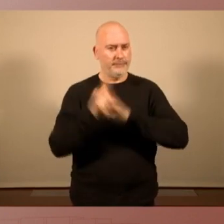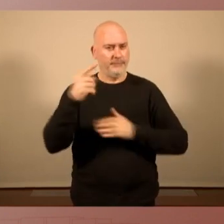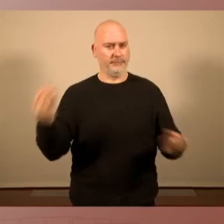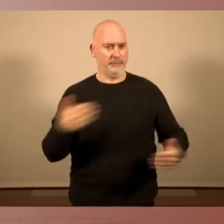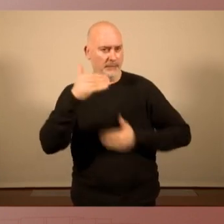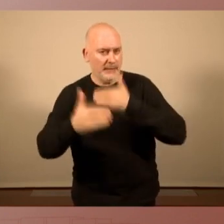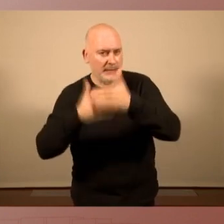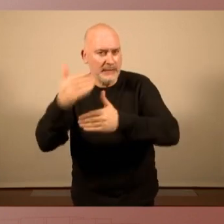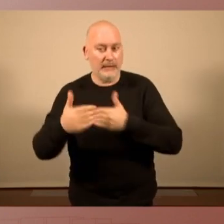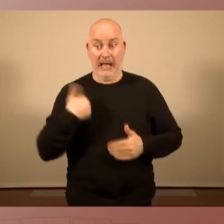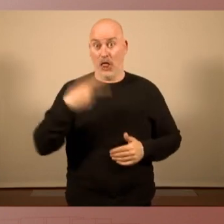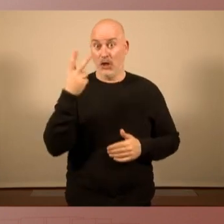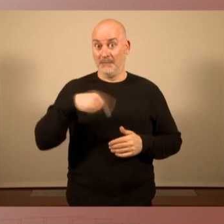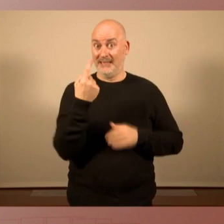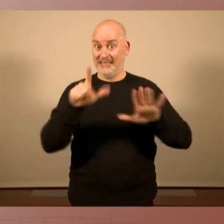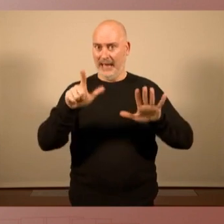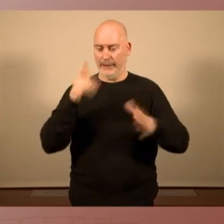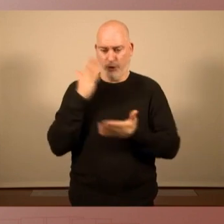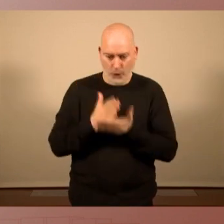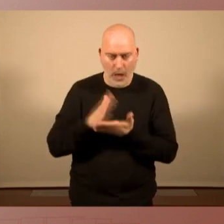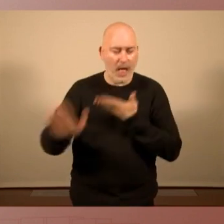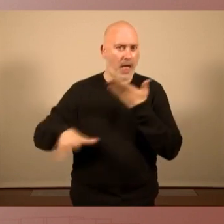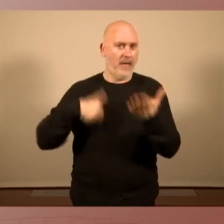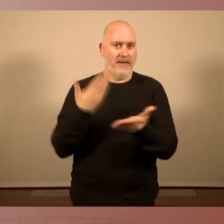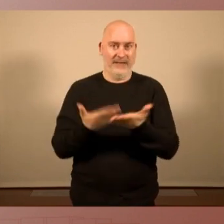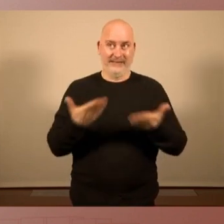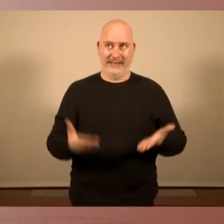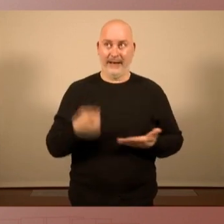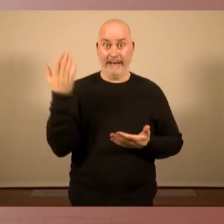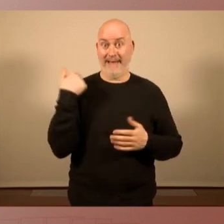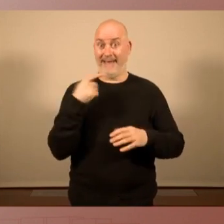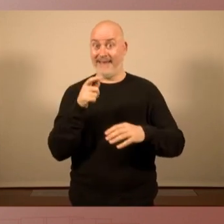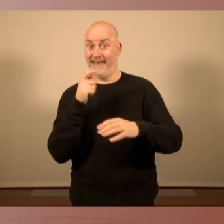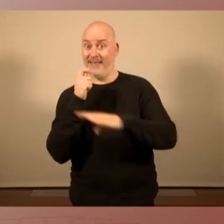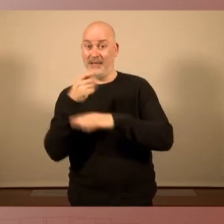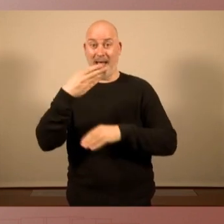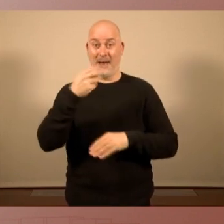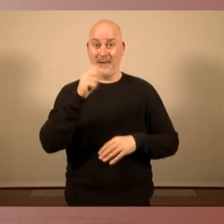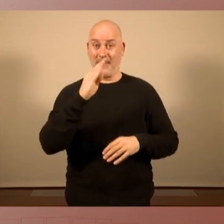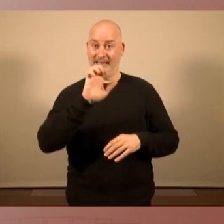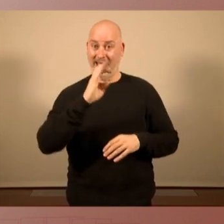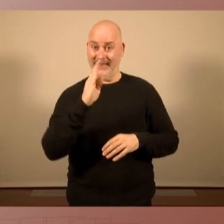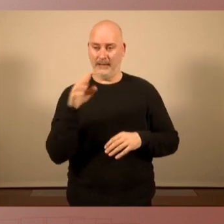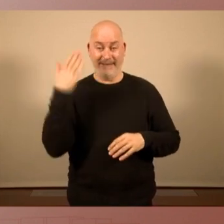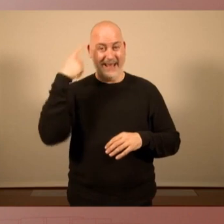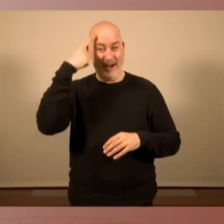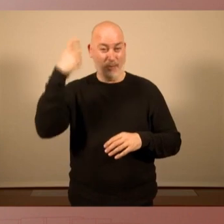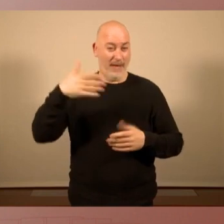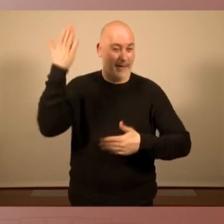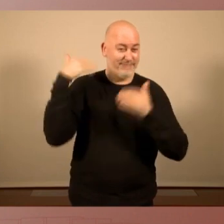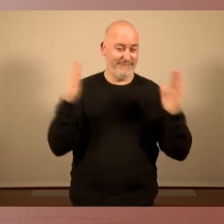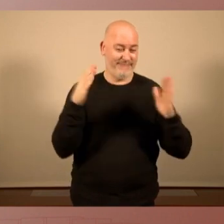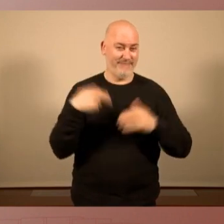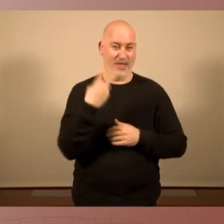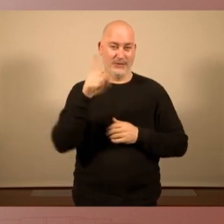2017 i que abans el diputat Batet, el senyor Batet, recordava tot allò que vam deixar